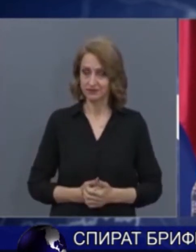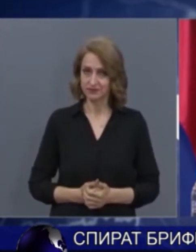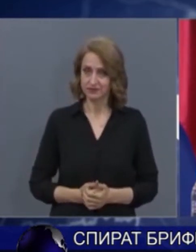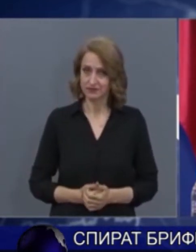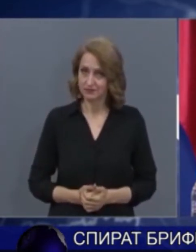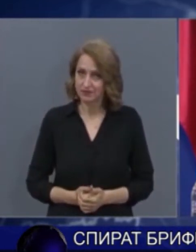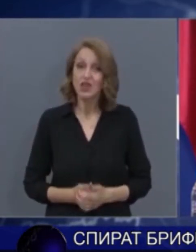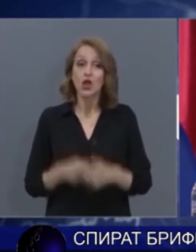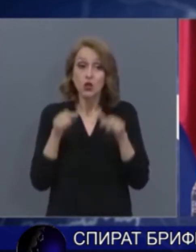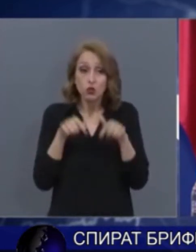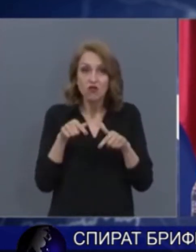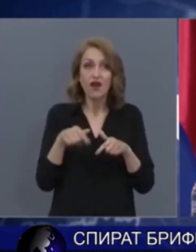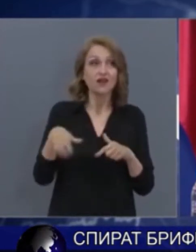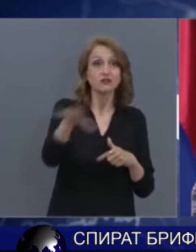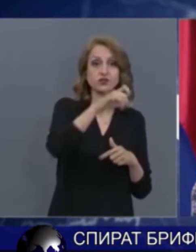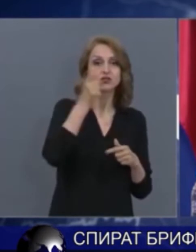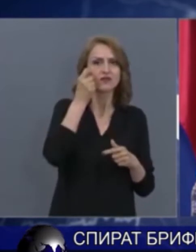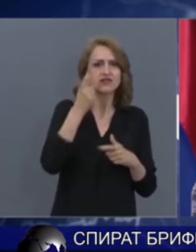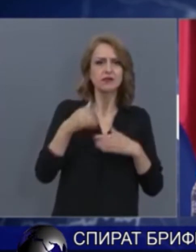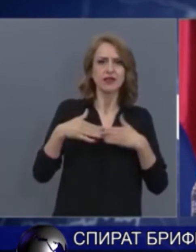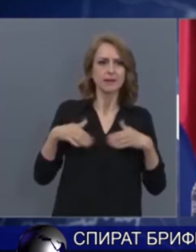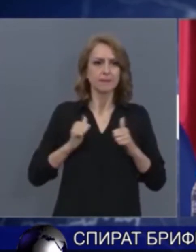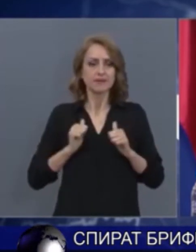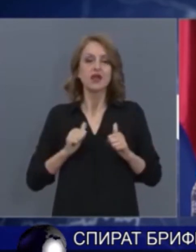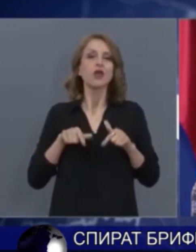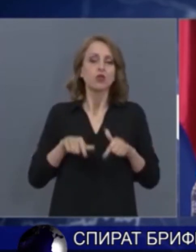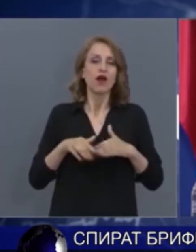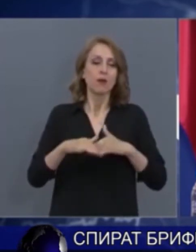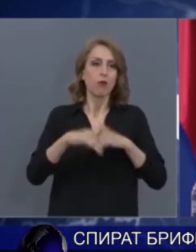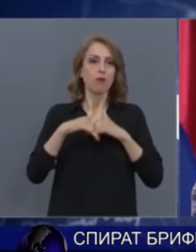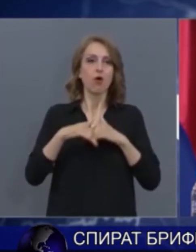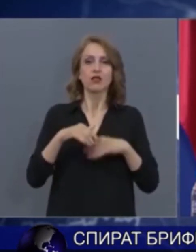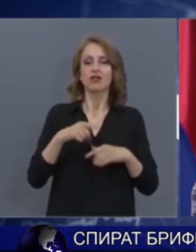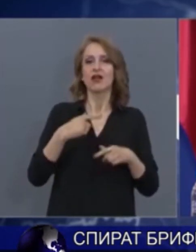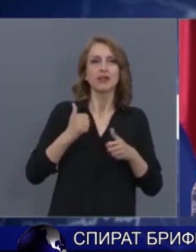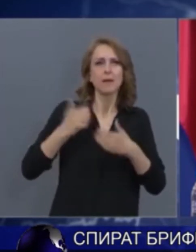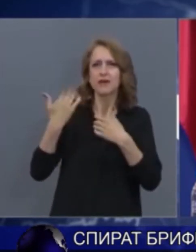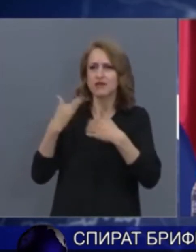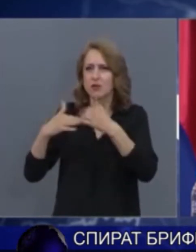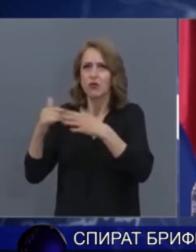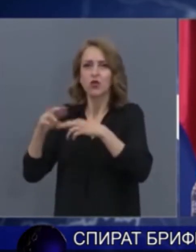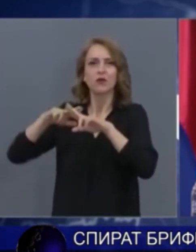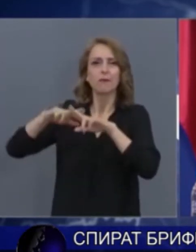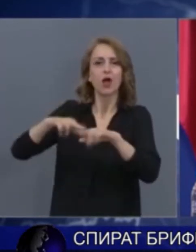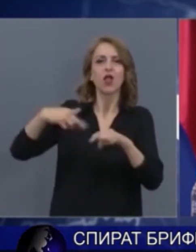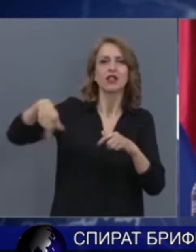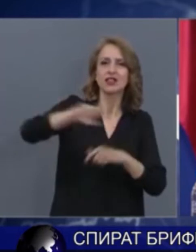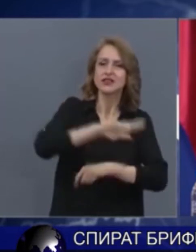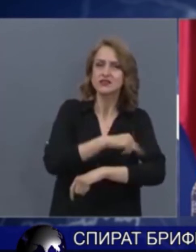даде възможност да подготвиме болниците, да си подготвиме облеклата, да си подготвиме